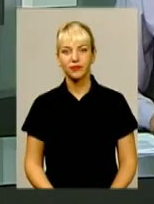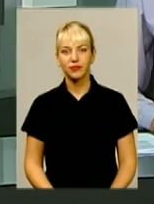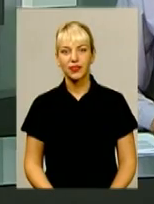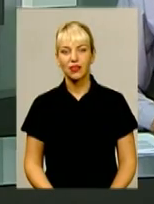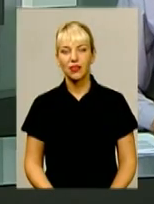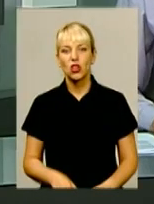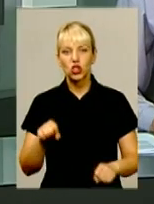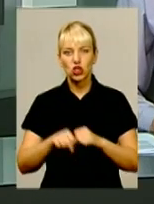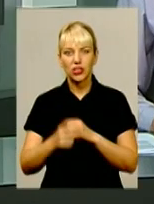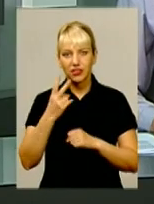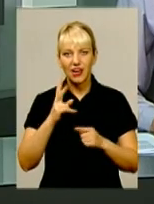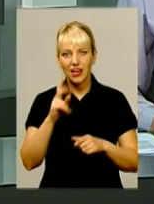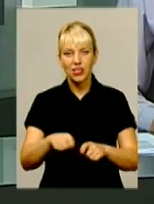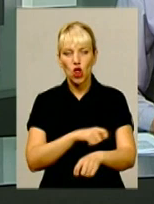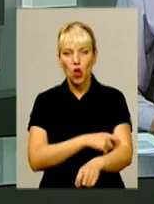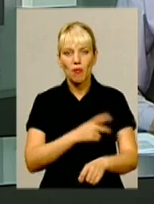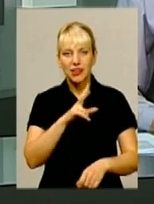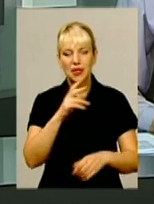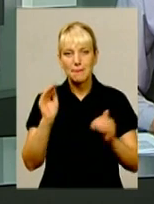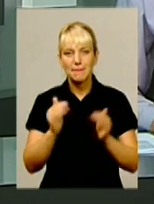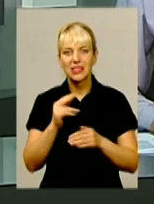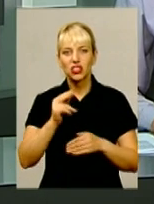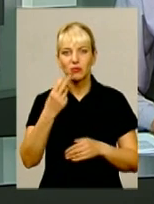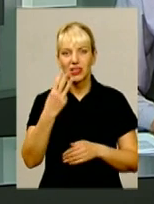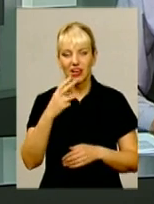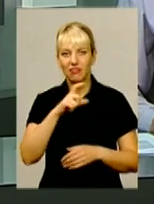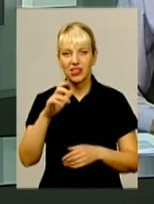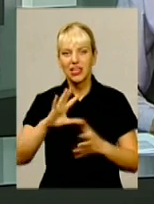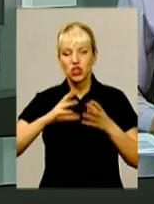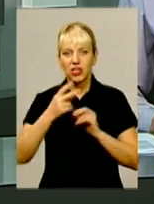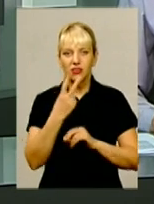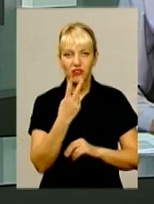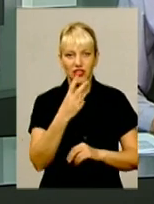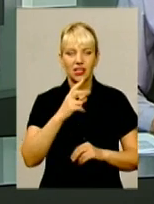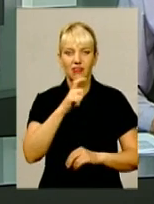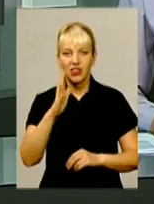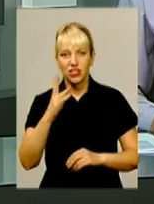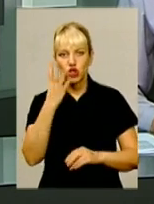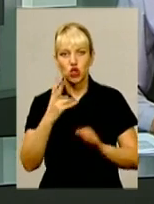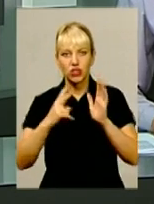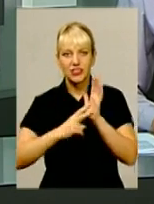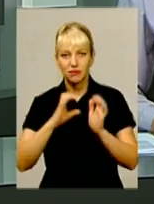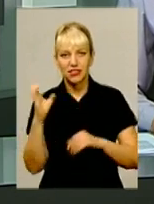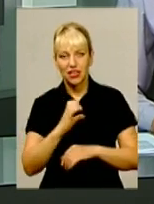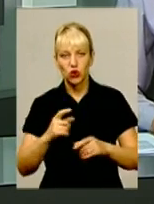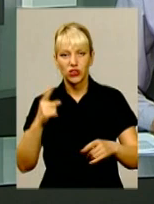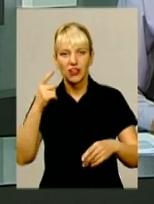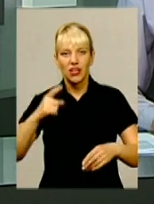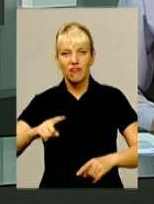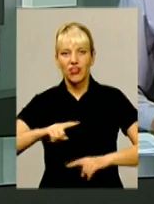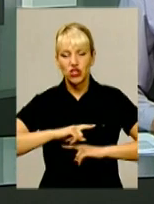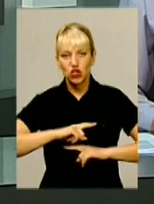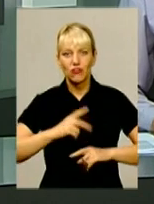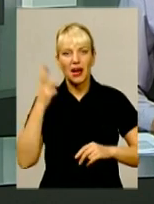Здолати два кілометри менш, ніж за три хвилини. З результатом дві хвилини 47 секунд фінішували хмельницькі велосипедистки,